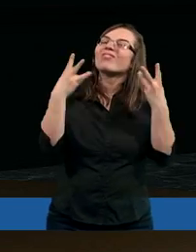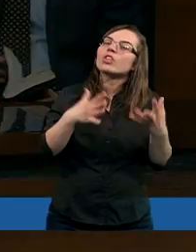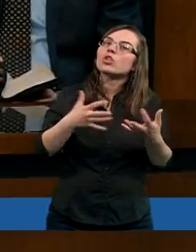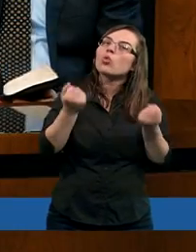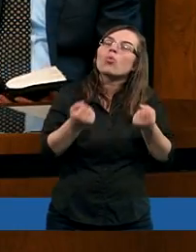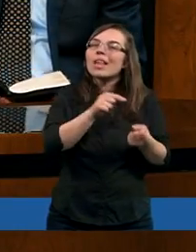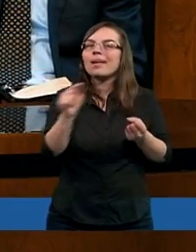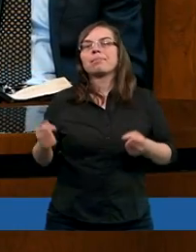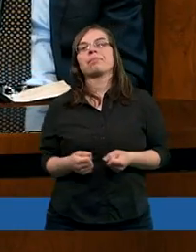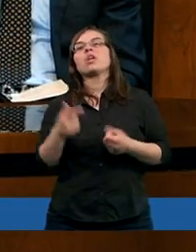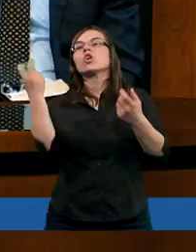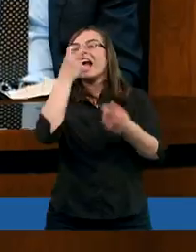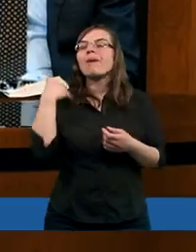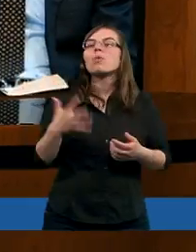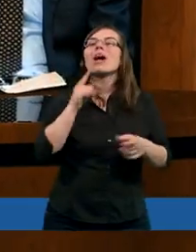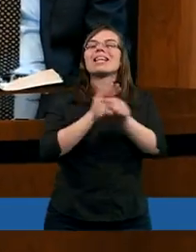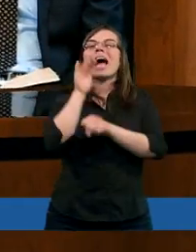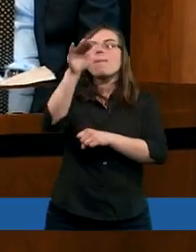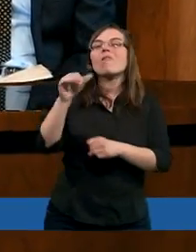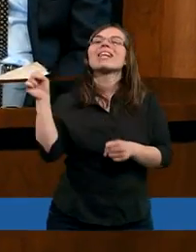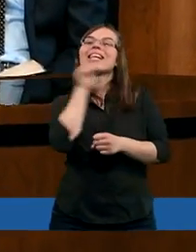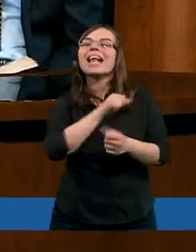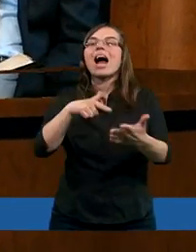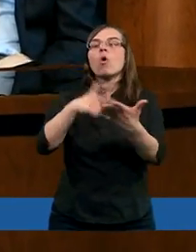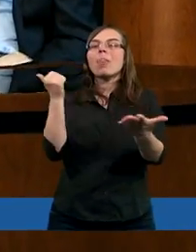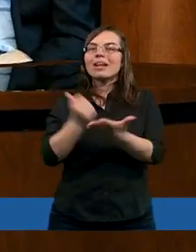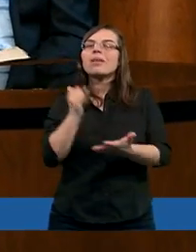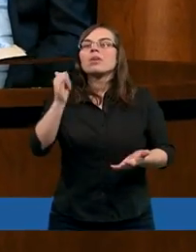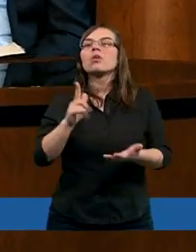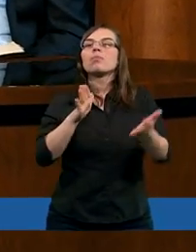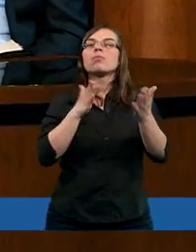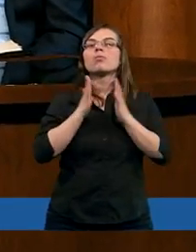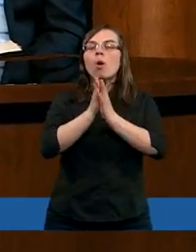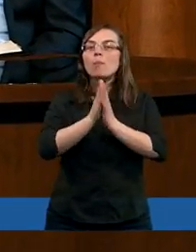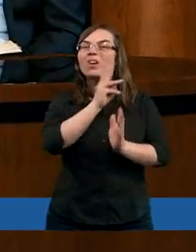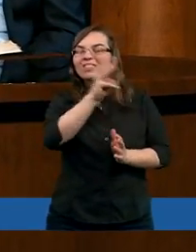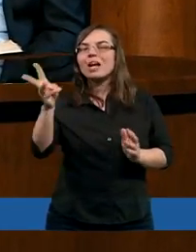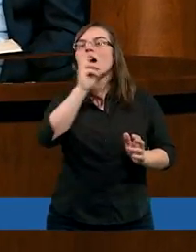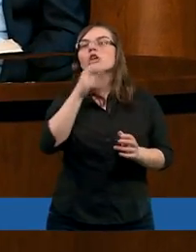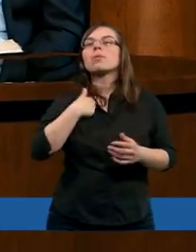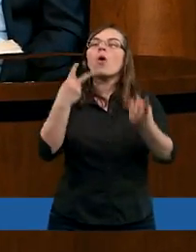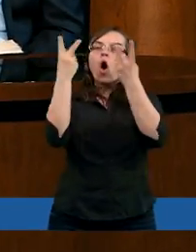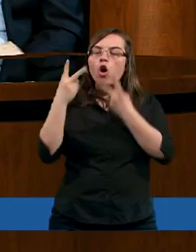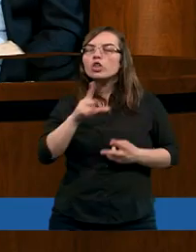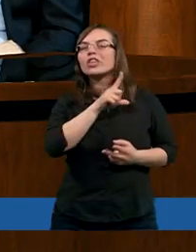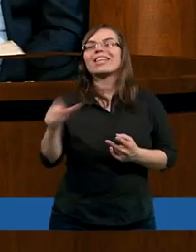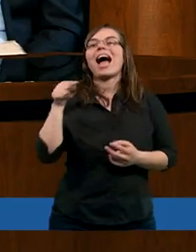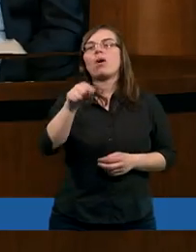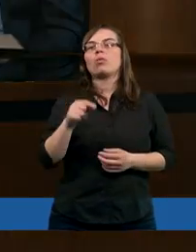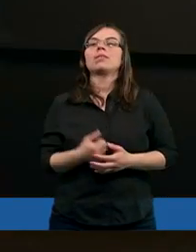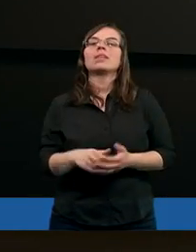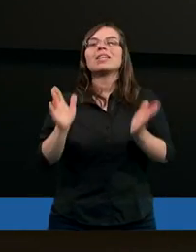Ciekawa była zapowiedź starotestamentowa i poproszę kogoś z Was, kto by nam odczytał